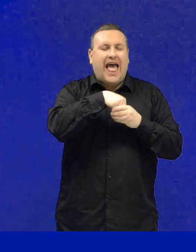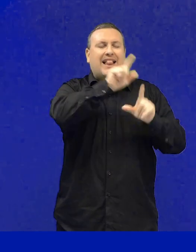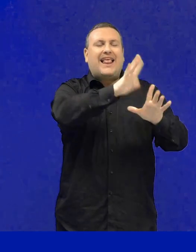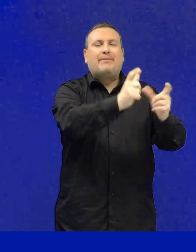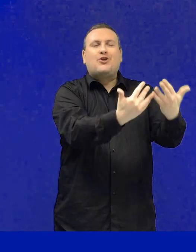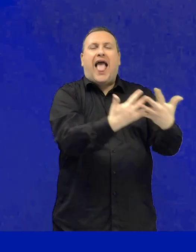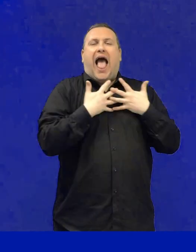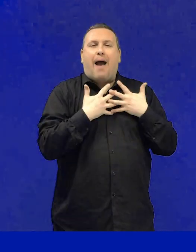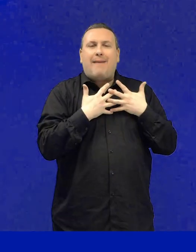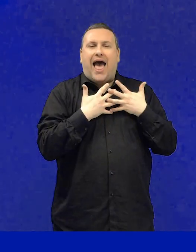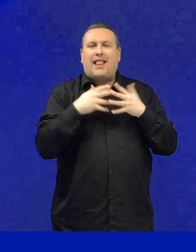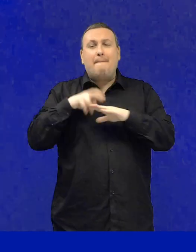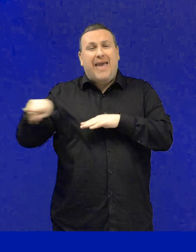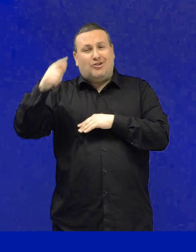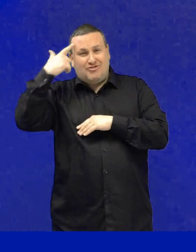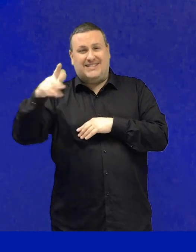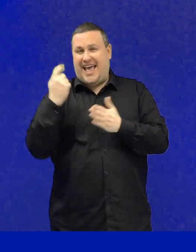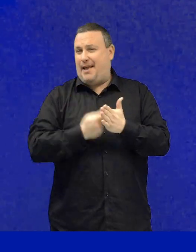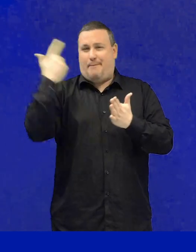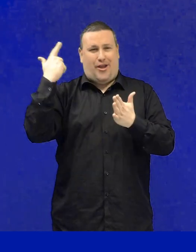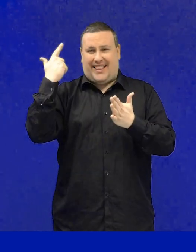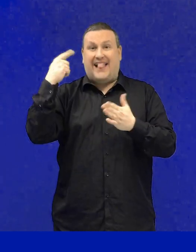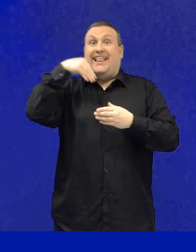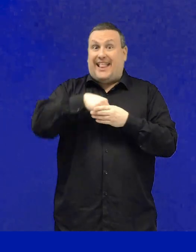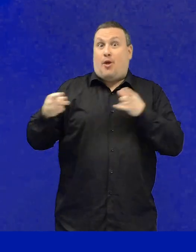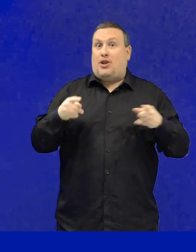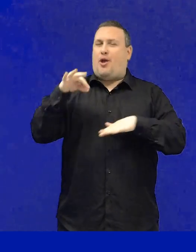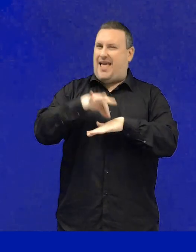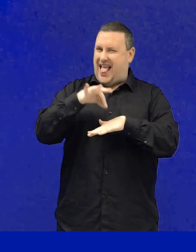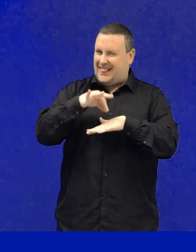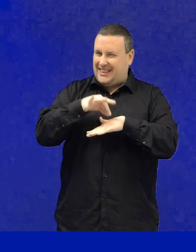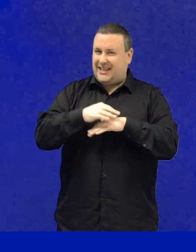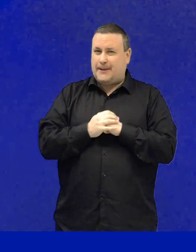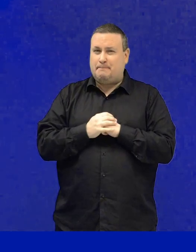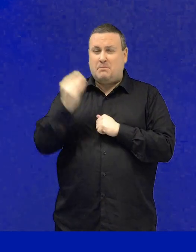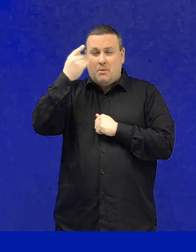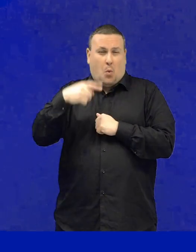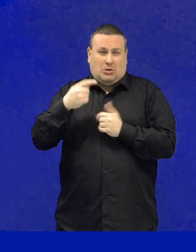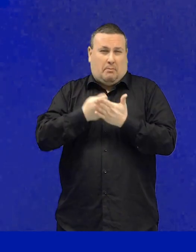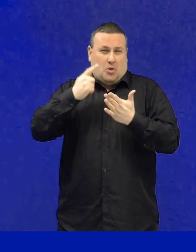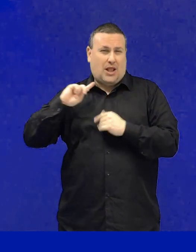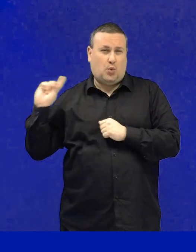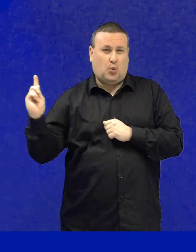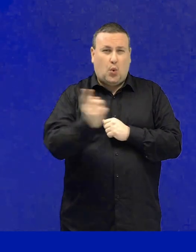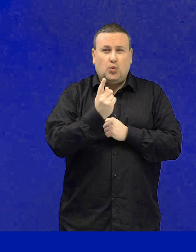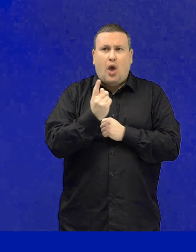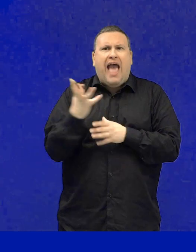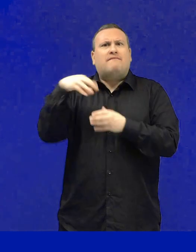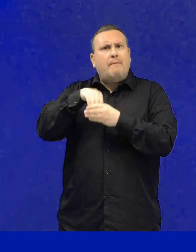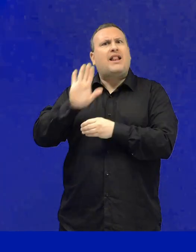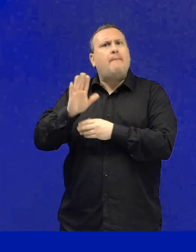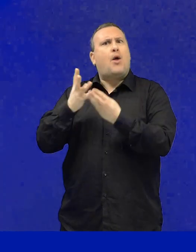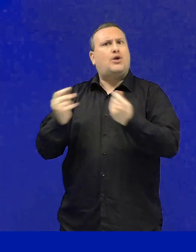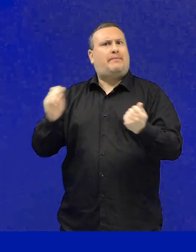curati dagli altri è essenziale nella malattia. Sono tutti importanti e penso che siano parti